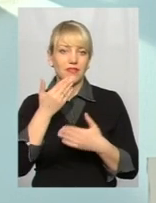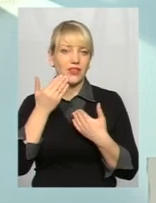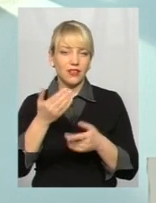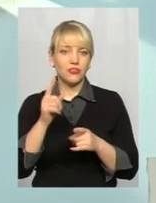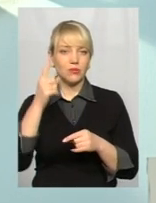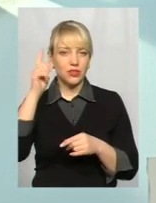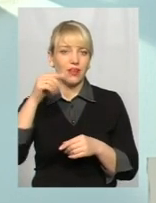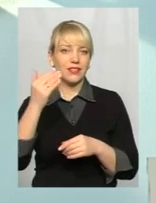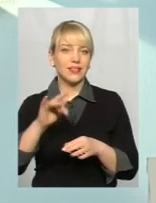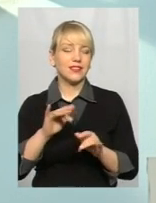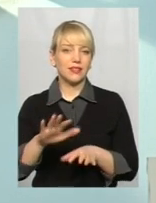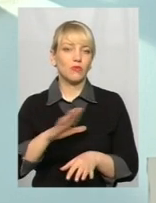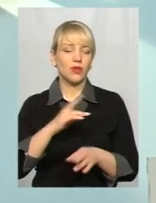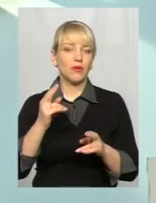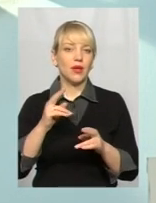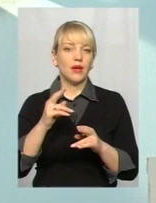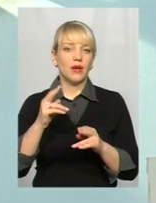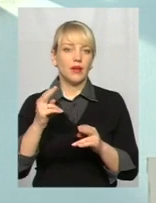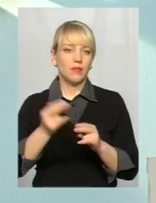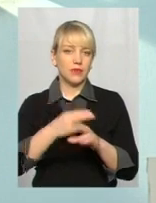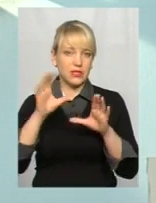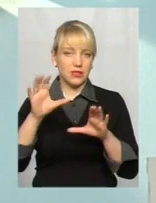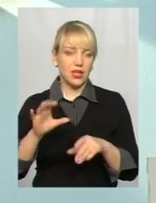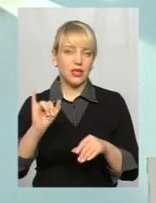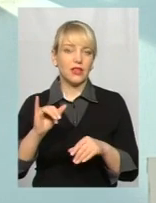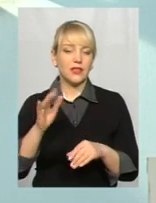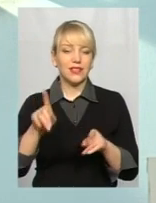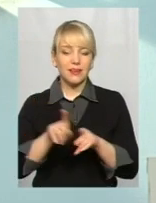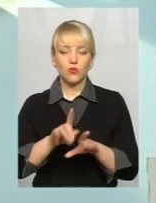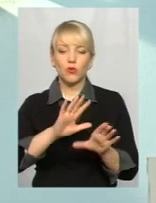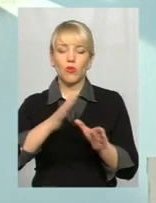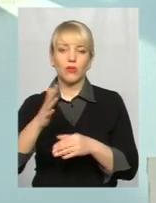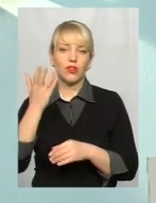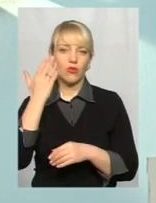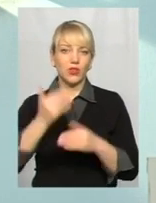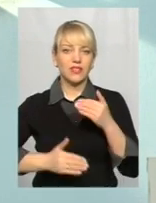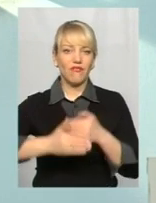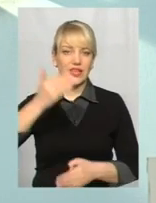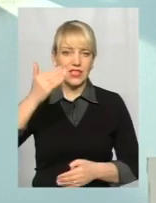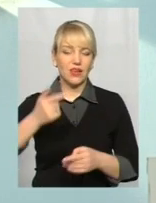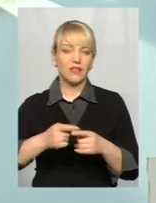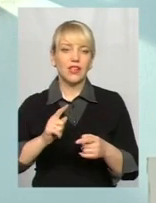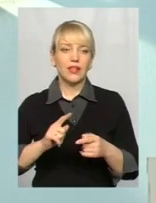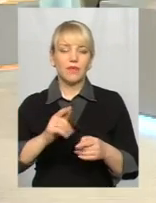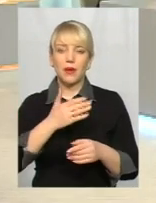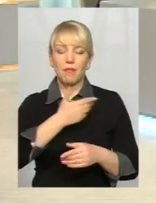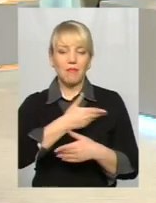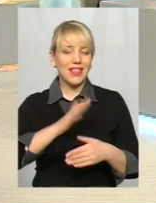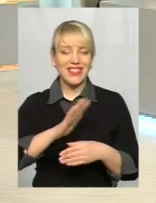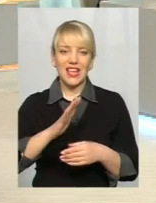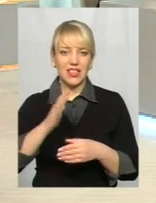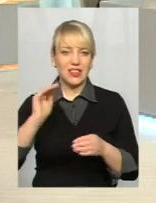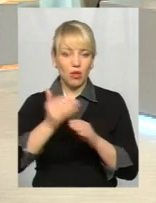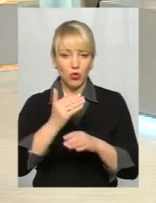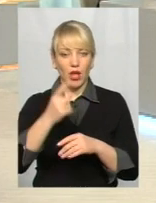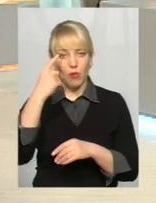протизаконні. І так само були ще моменти, коли ми з фасадів в 2017 році не демонтовували, а попереджали